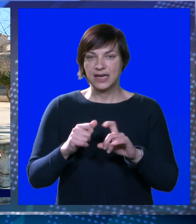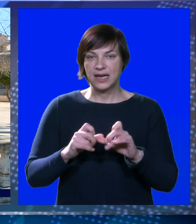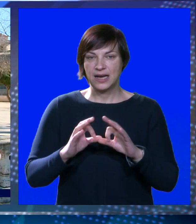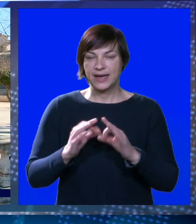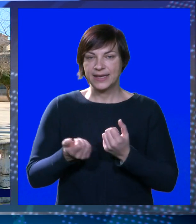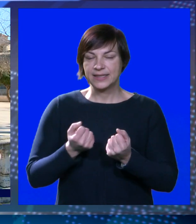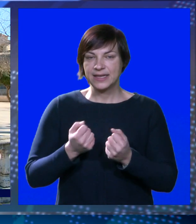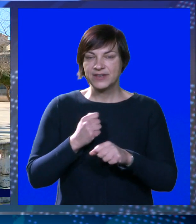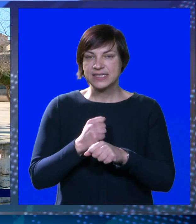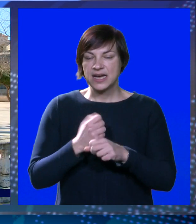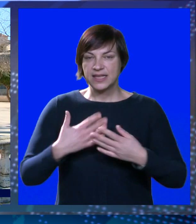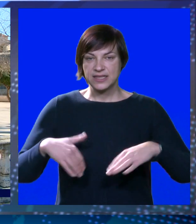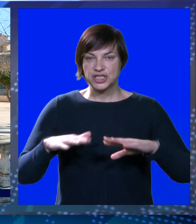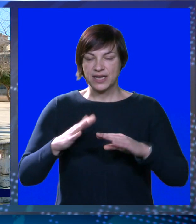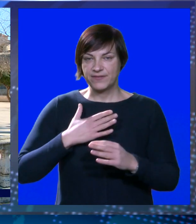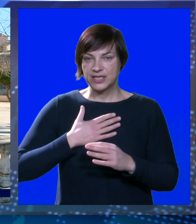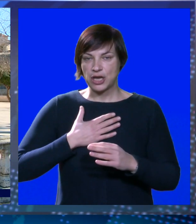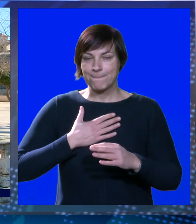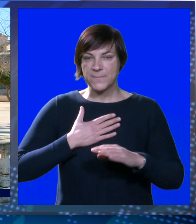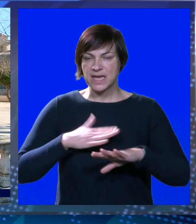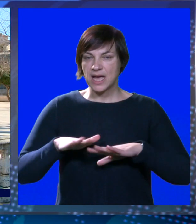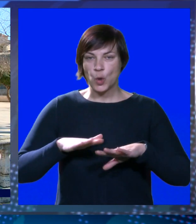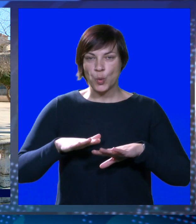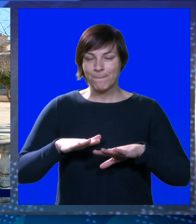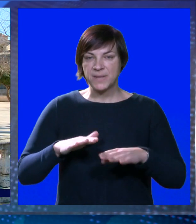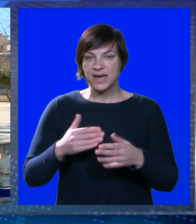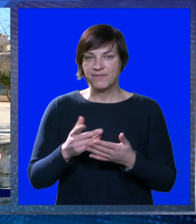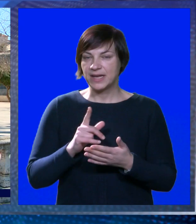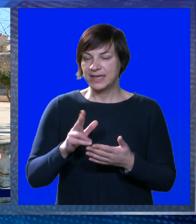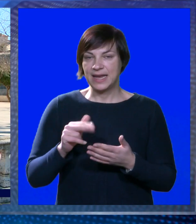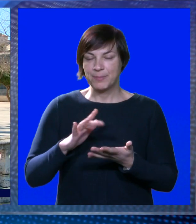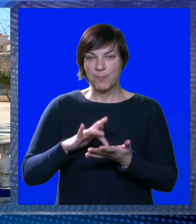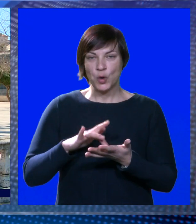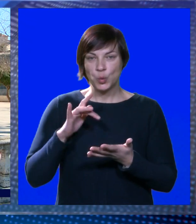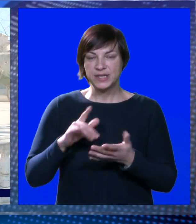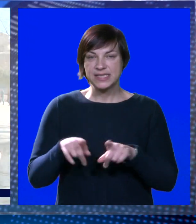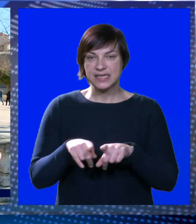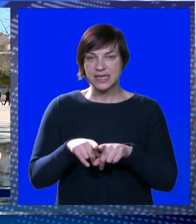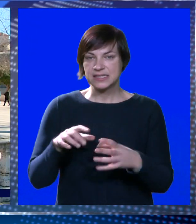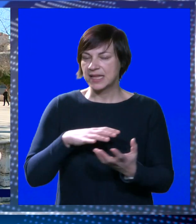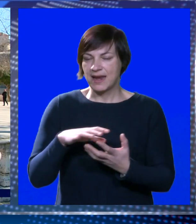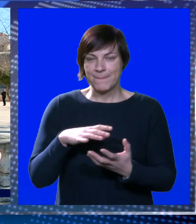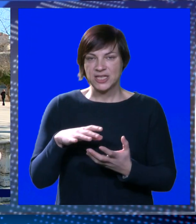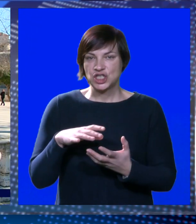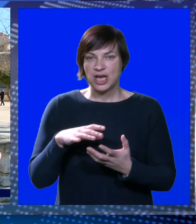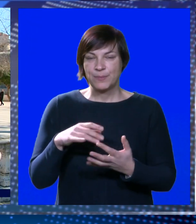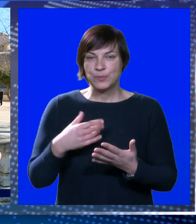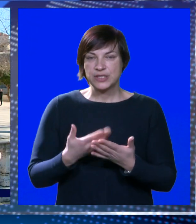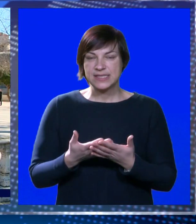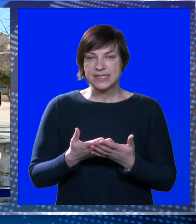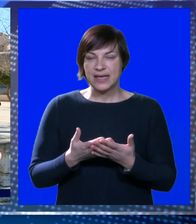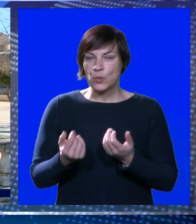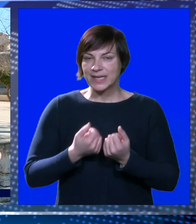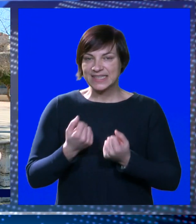aktivnosti i radnička vijeća, mi kao uprava nemamo utjecaj na iste, ne mješamo se u